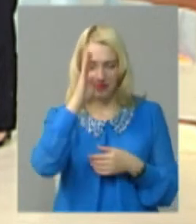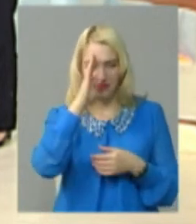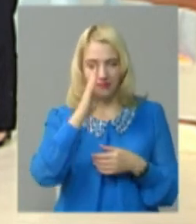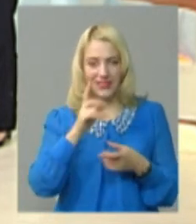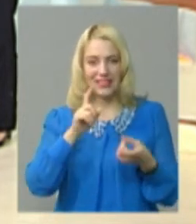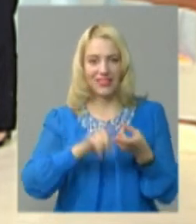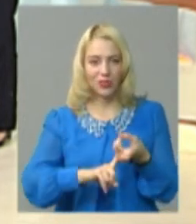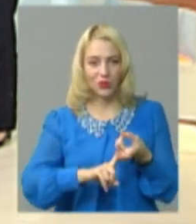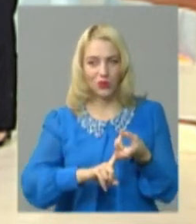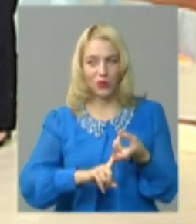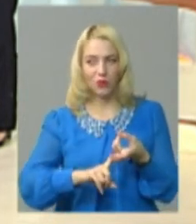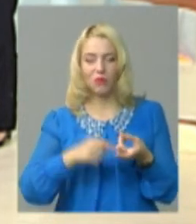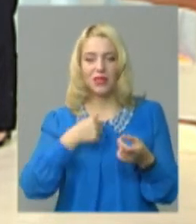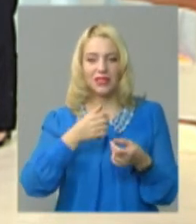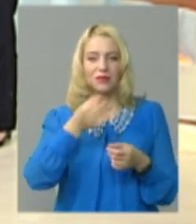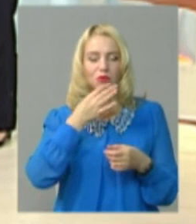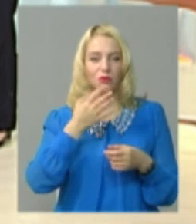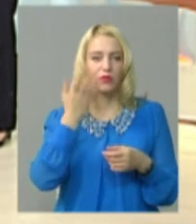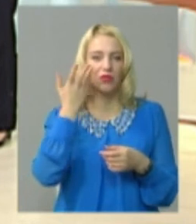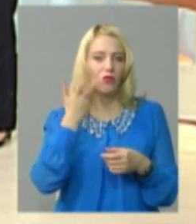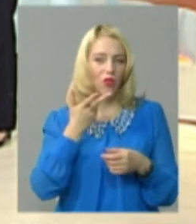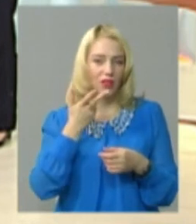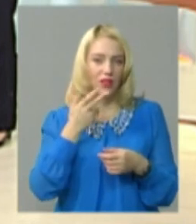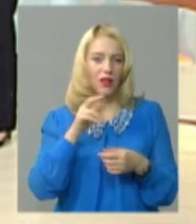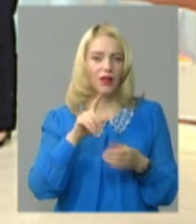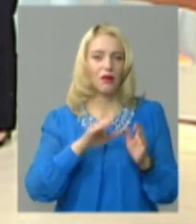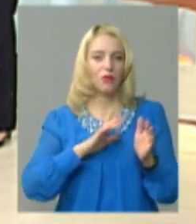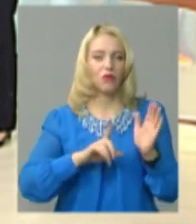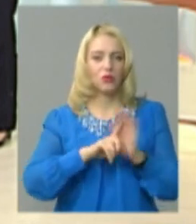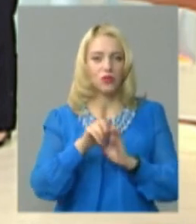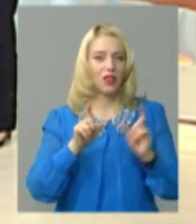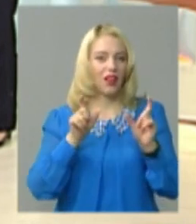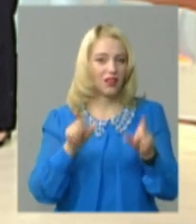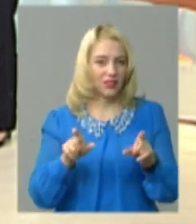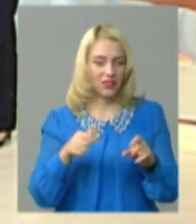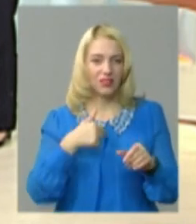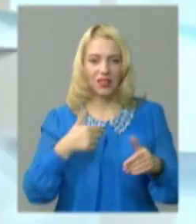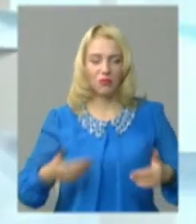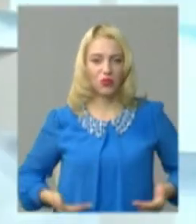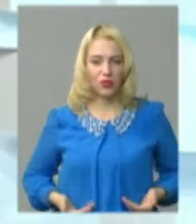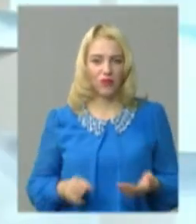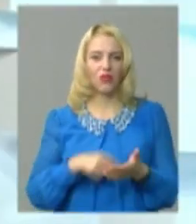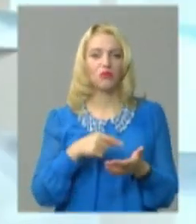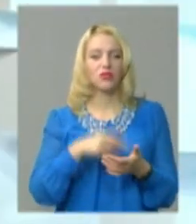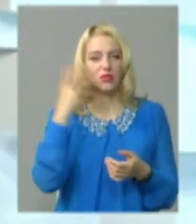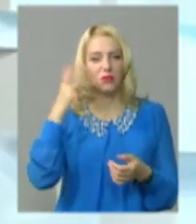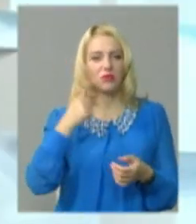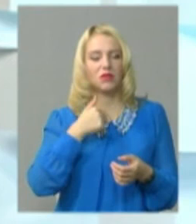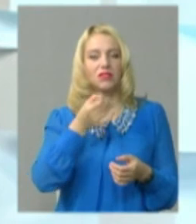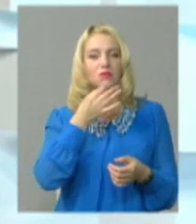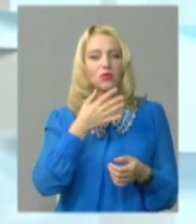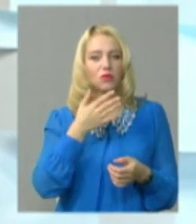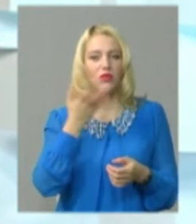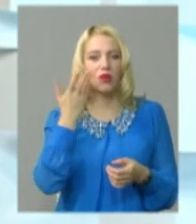Зв'язку мені дуже сподобалося, коли був розпочатий карантин, я проживаю в місті Хмельницьку, і мені дуже